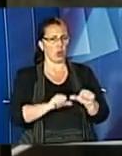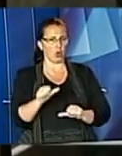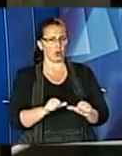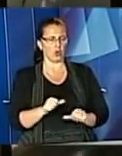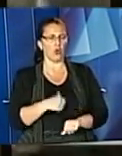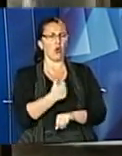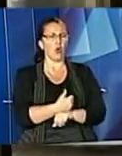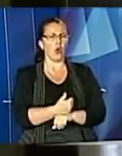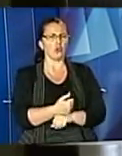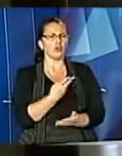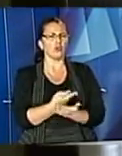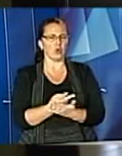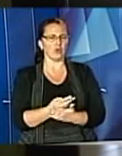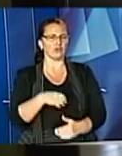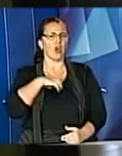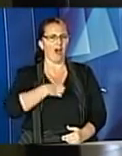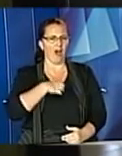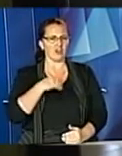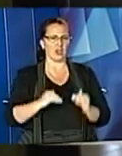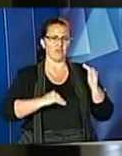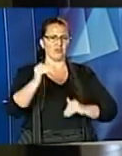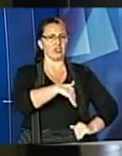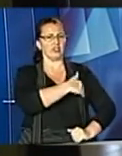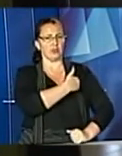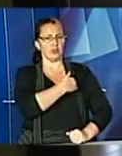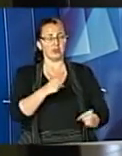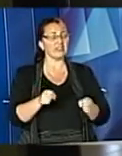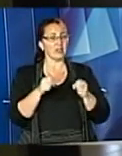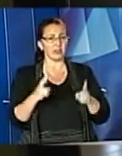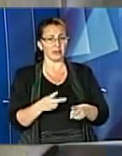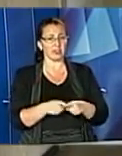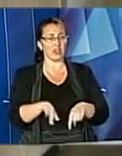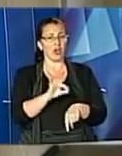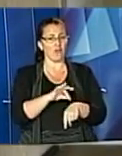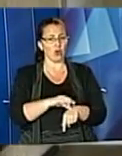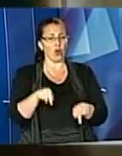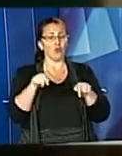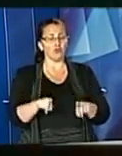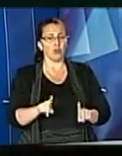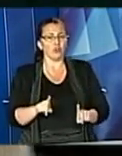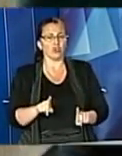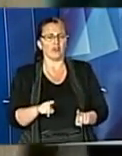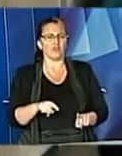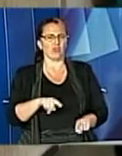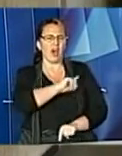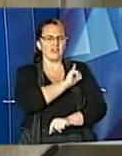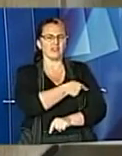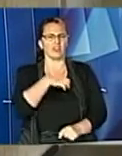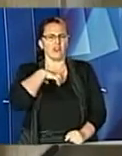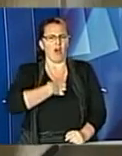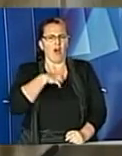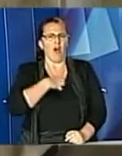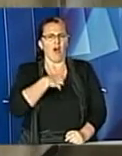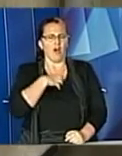прояви хвороби – кашель і підвищена температура. Небезпека кашлюку полягає в сильних нападах кашлю, які